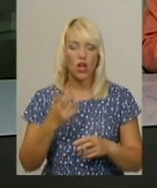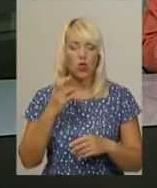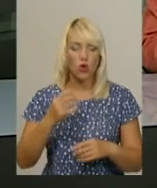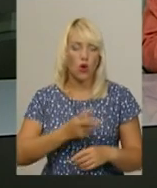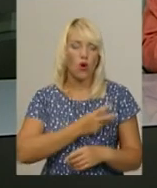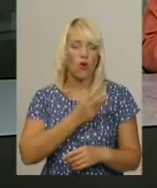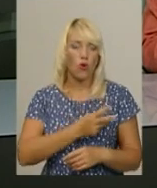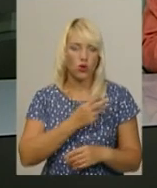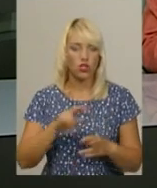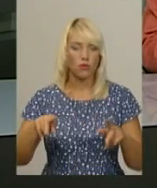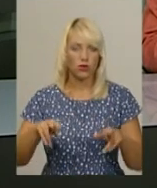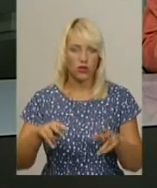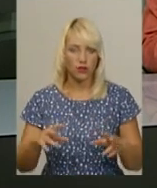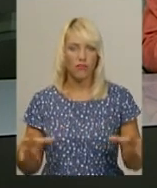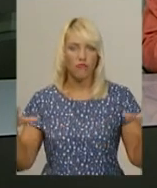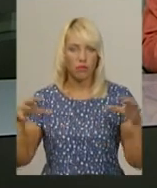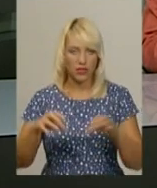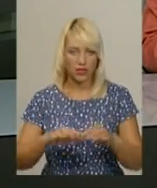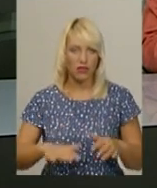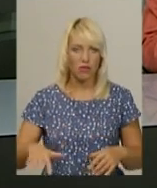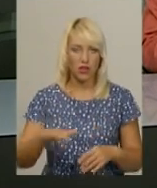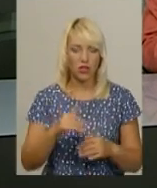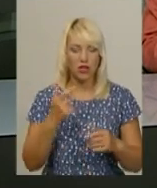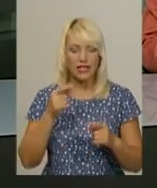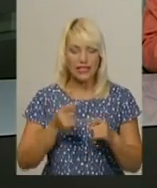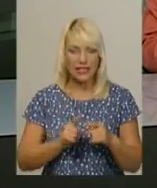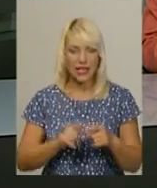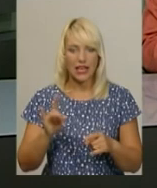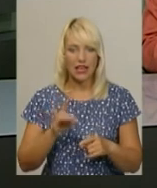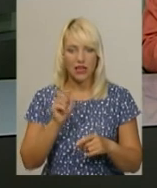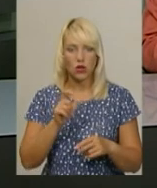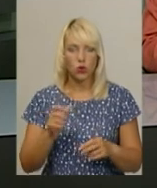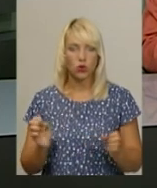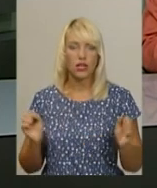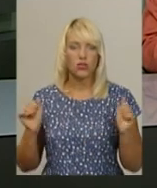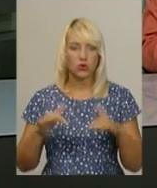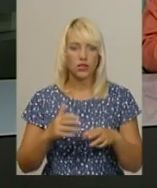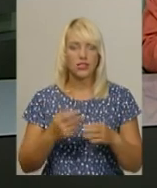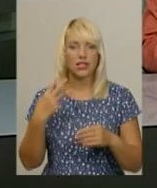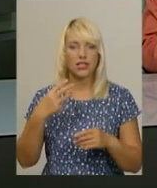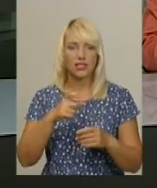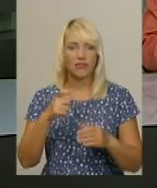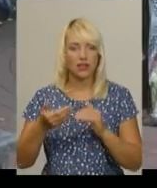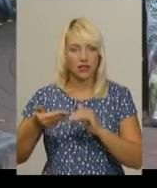заледве вмістив танцмайданчик. Цього разу люди почали сходитися на танці за півгодини до їх початку.